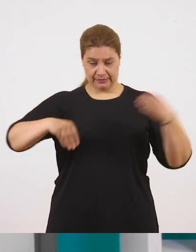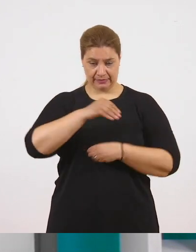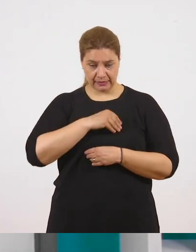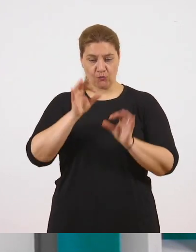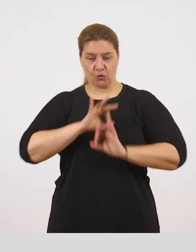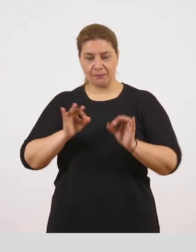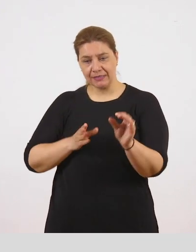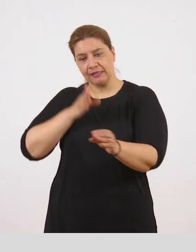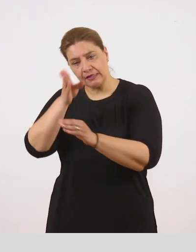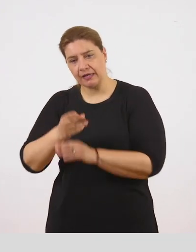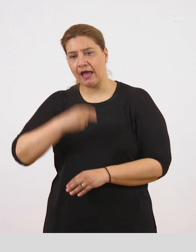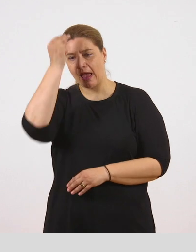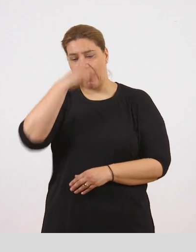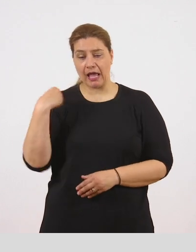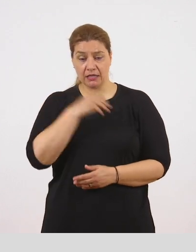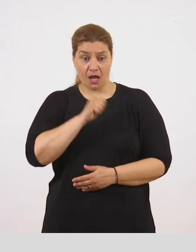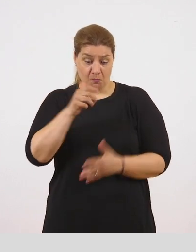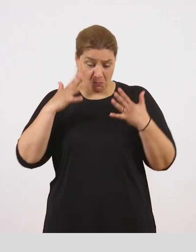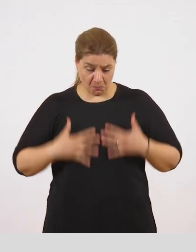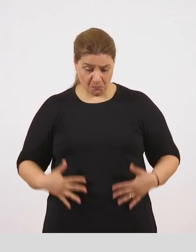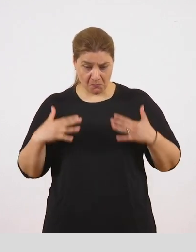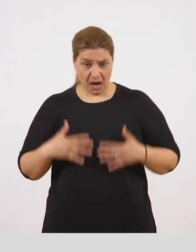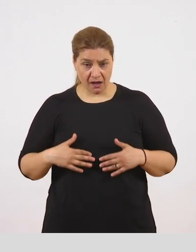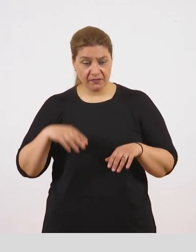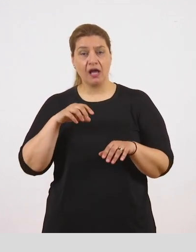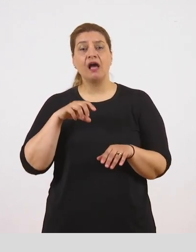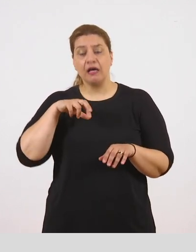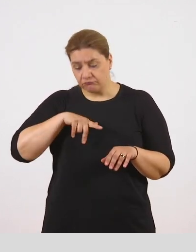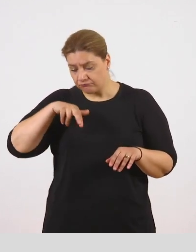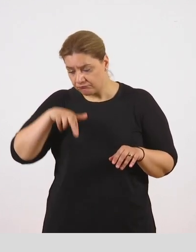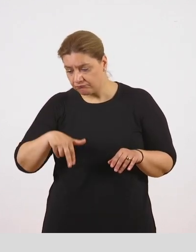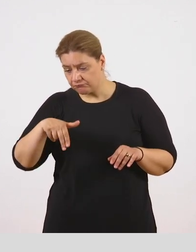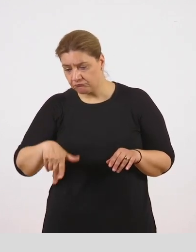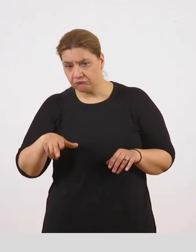μαυροντημένη, κατεβαίνει τα σκαλιά. Είναι μια απλή και αγράμματη γυναίκα. Δεν